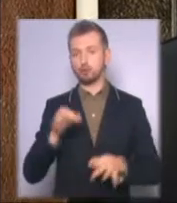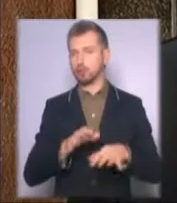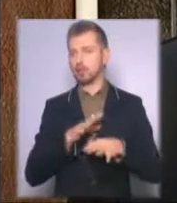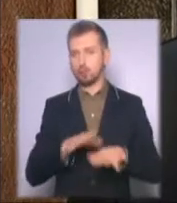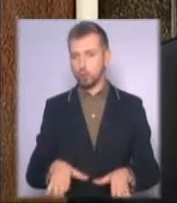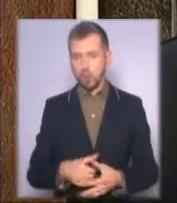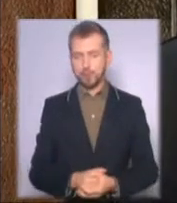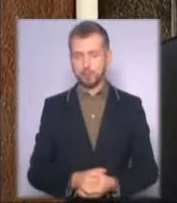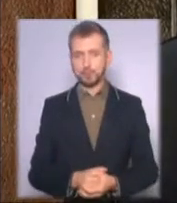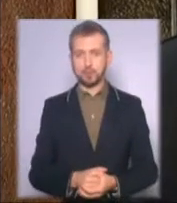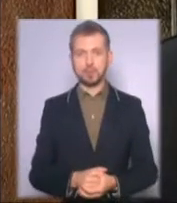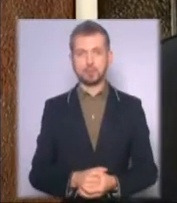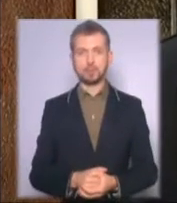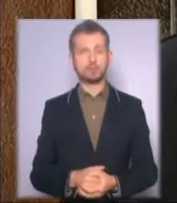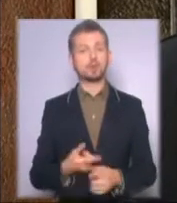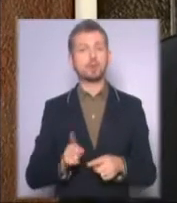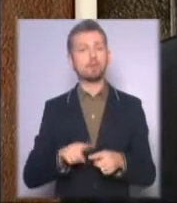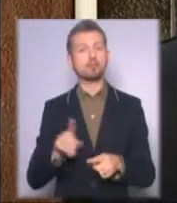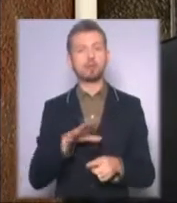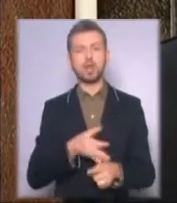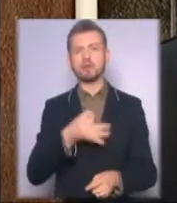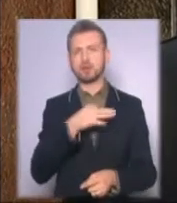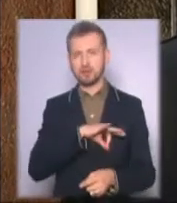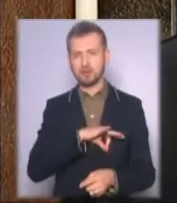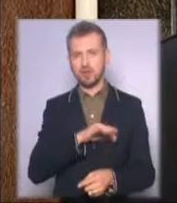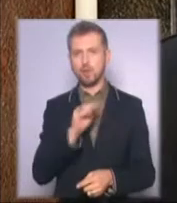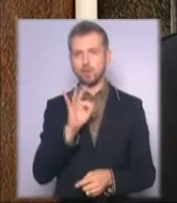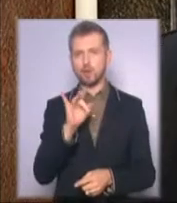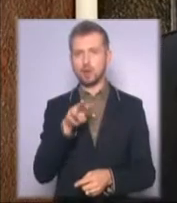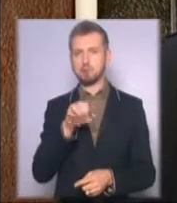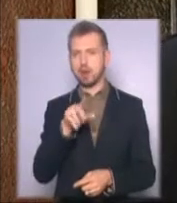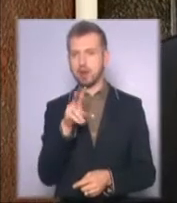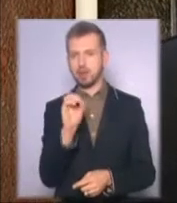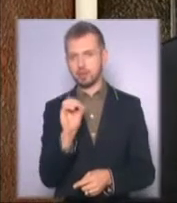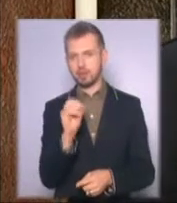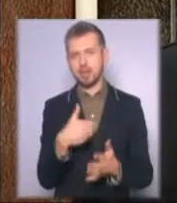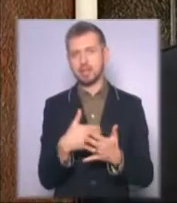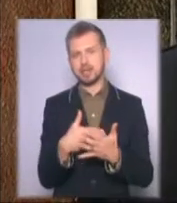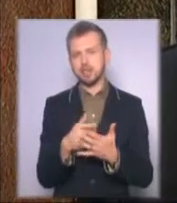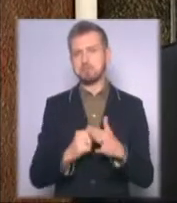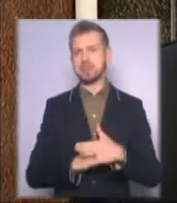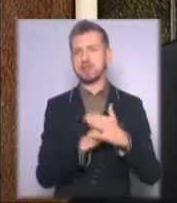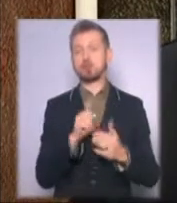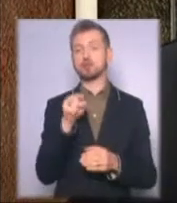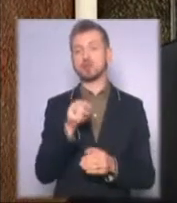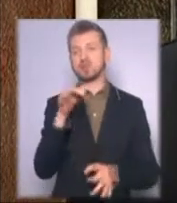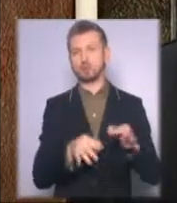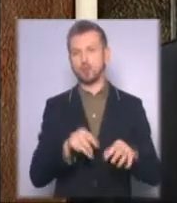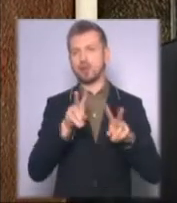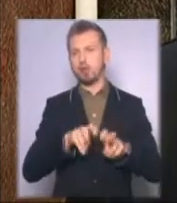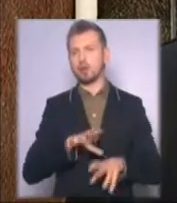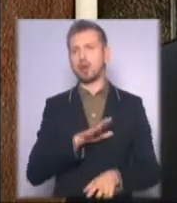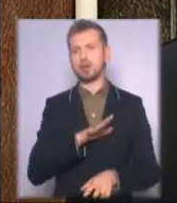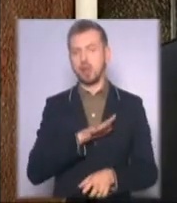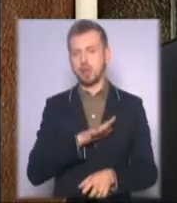оскільки була використана формальна підстава, що ці судді розглядали,